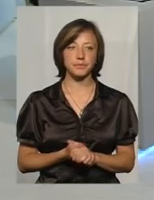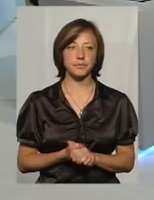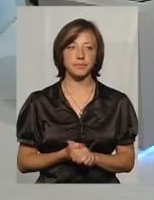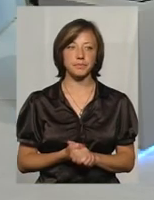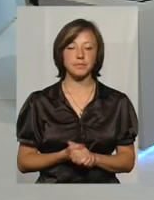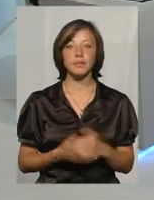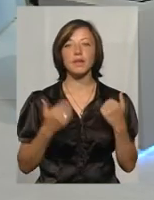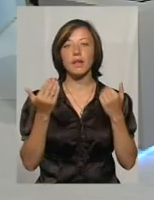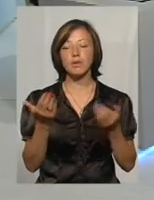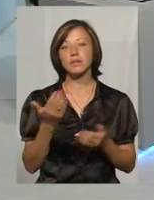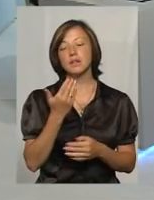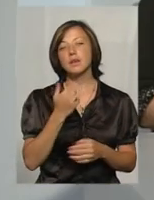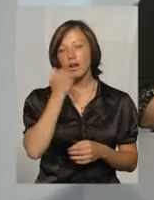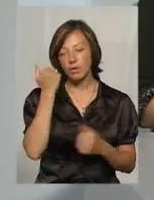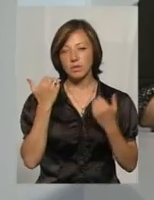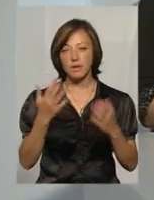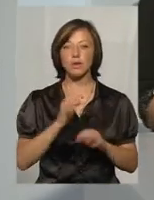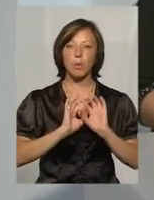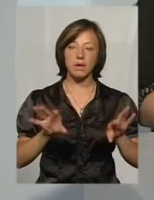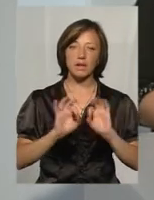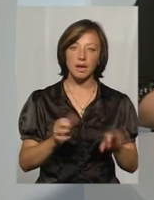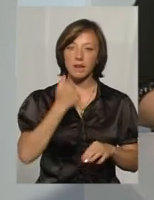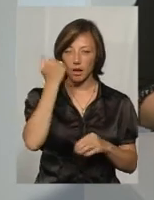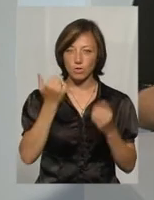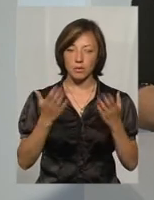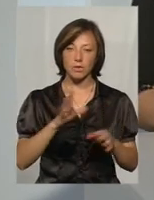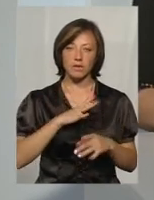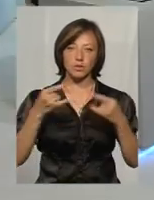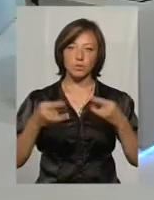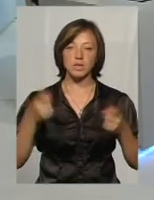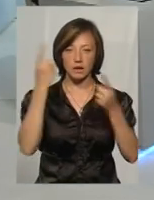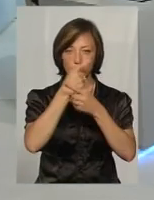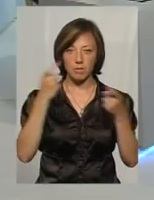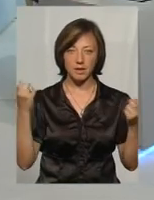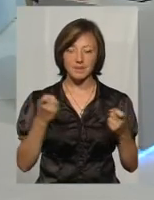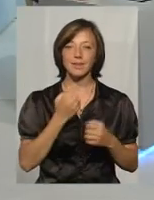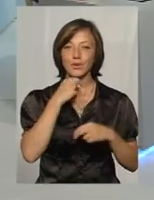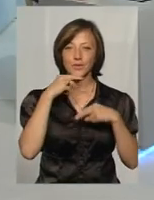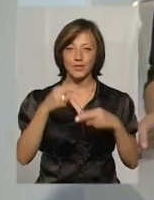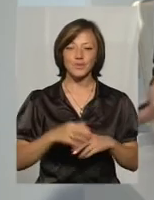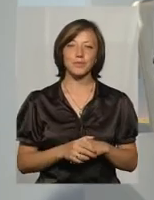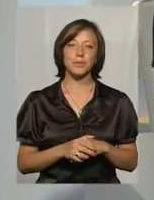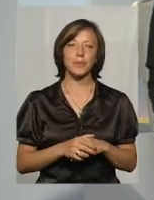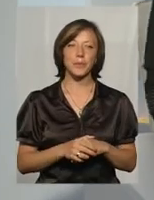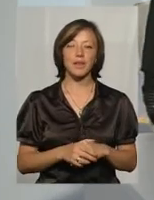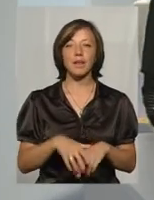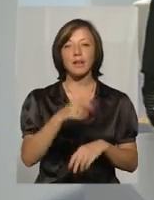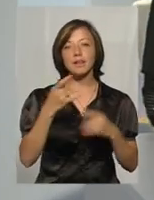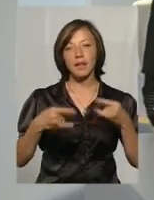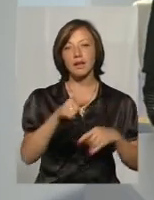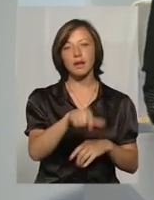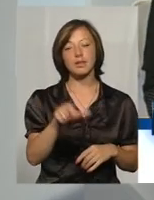за ваші коментарі. Дякую, що були сьогодні у цій студії. за інформацію, що надали. увагу. Дякую за увагу нашим